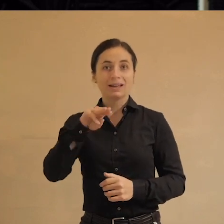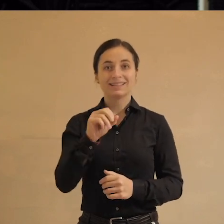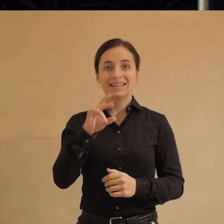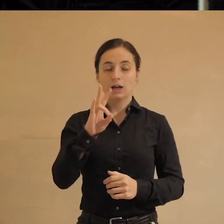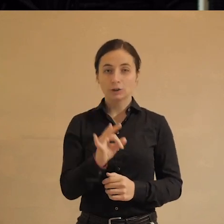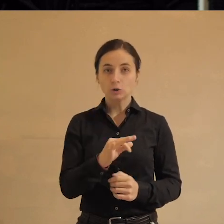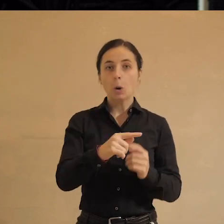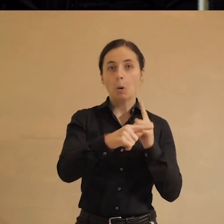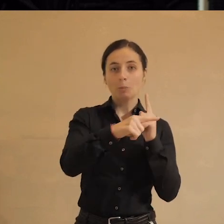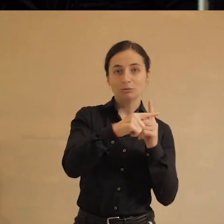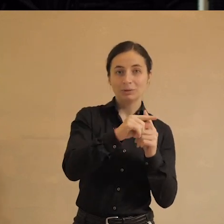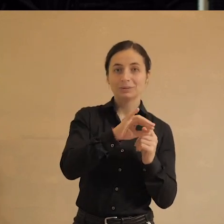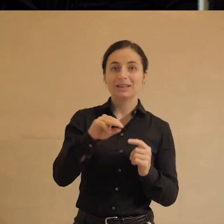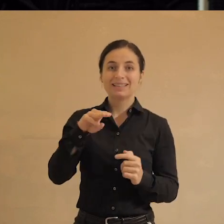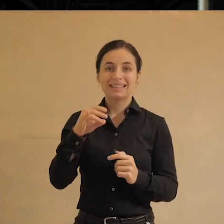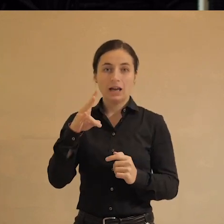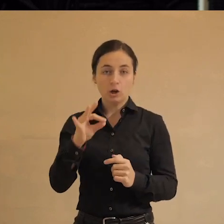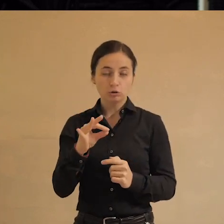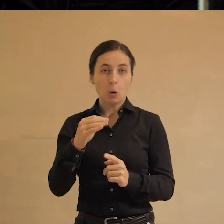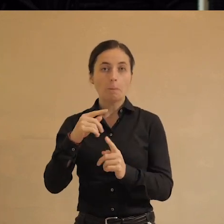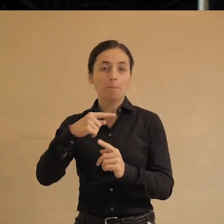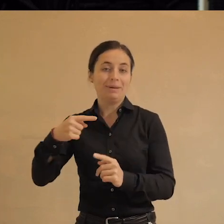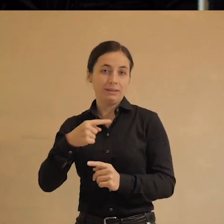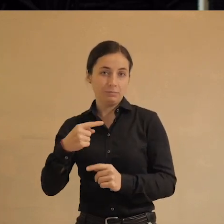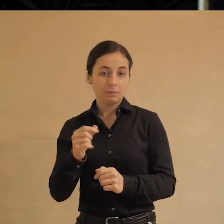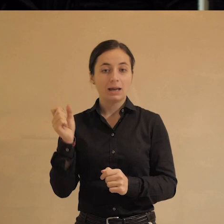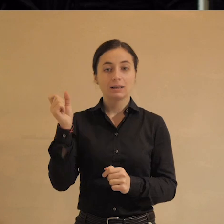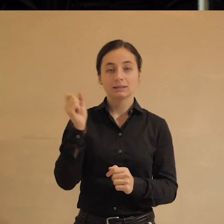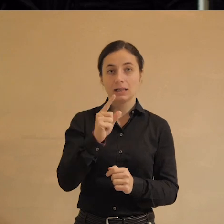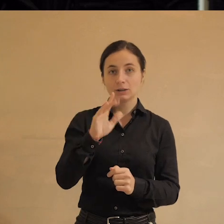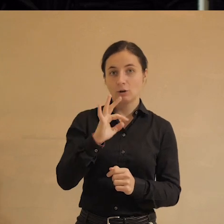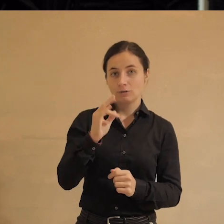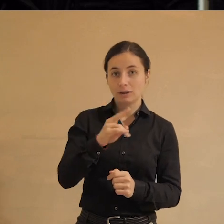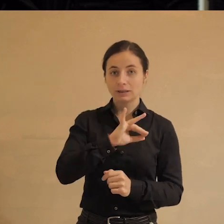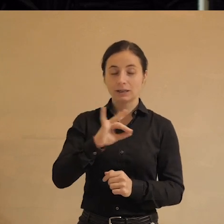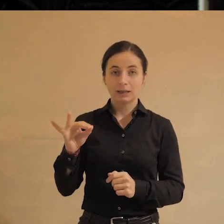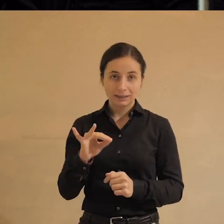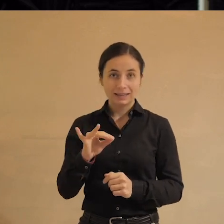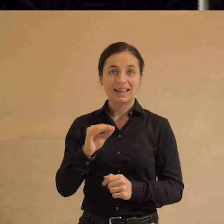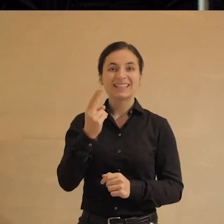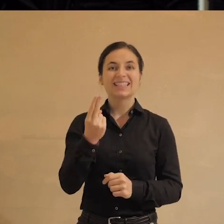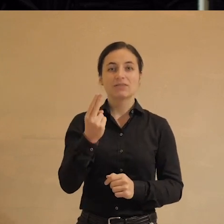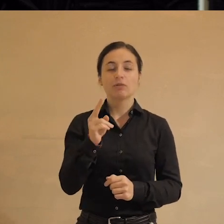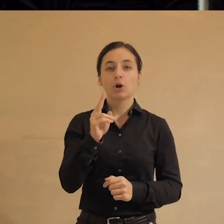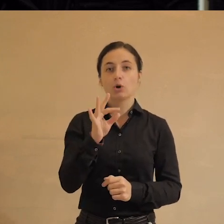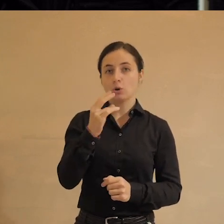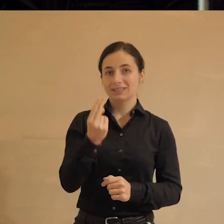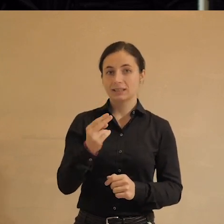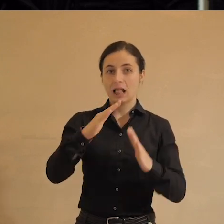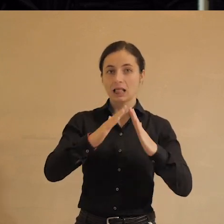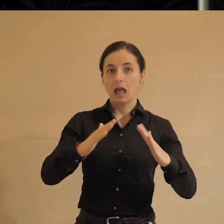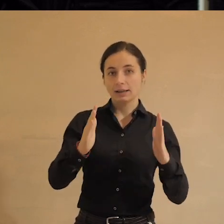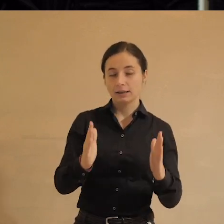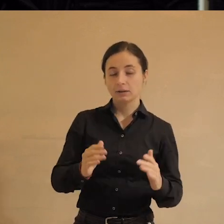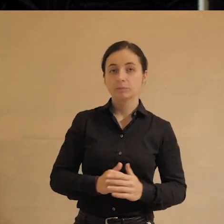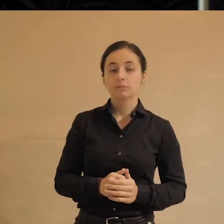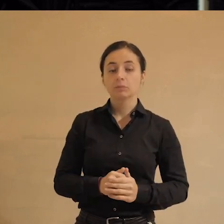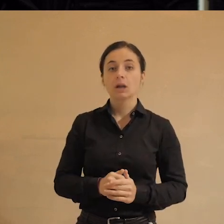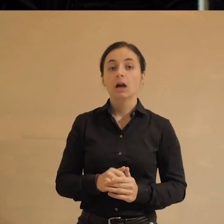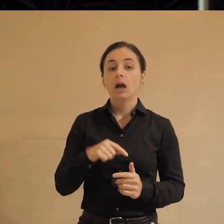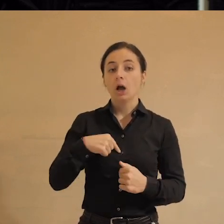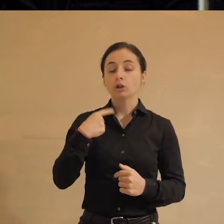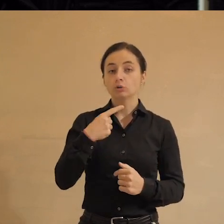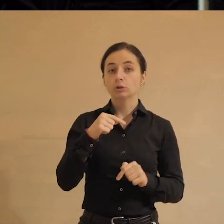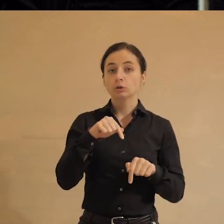технопессимизма в наших взглядах на будущее. Золотой век и цифровой концлагерь. Я должна вам сказать, что те